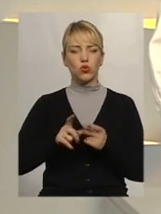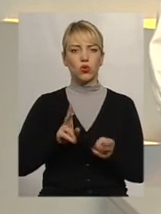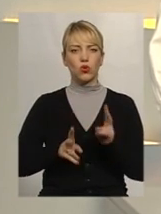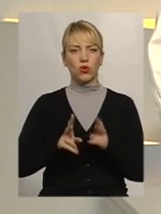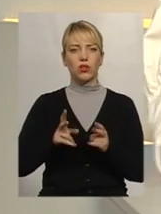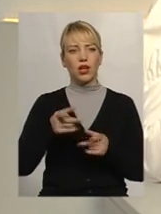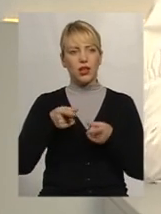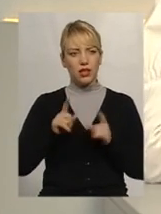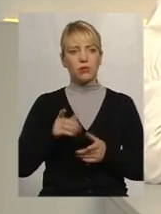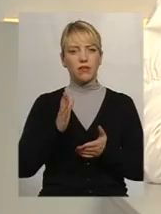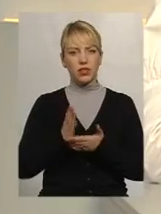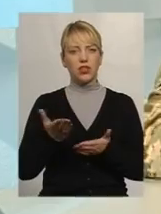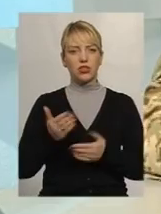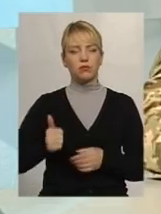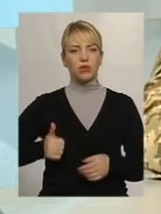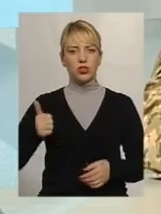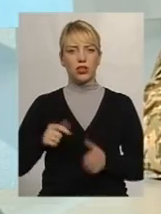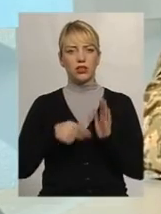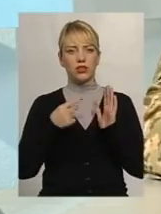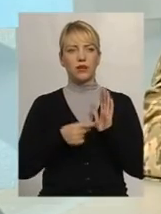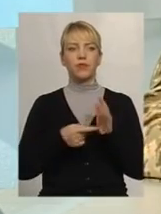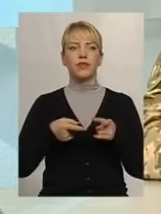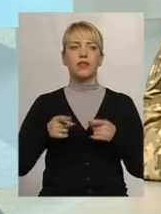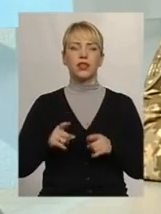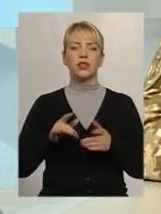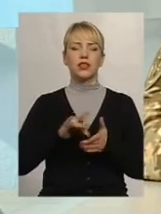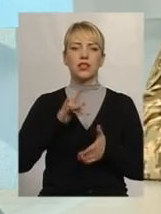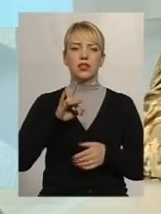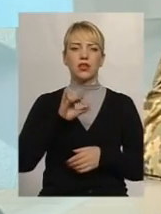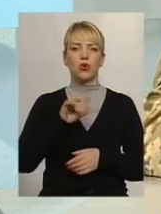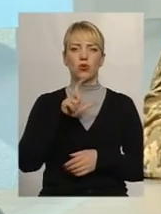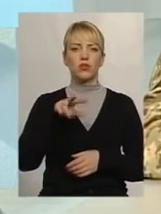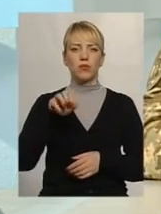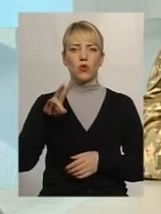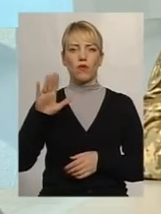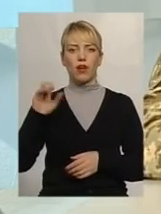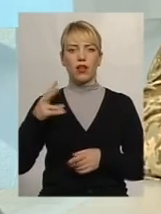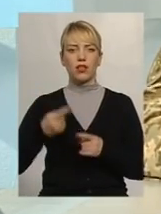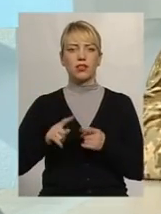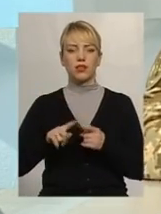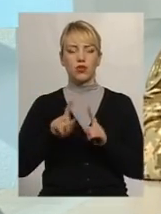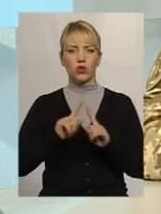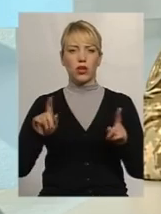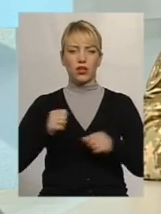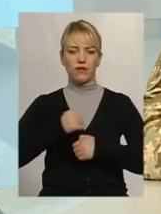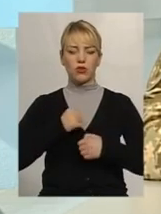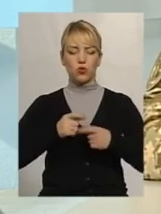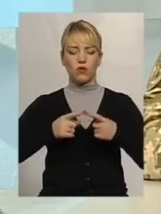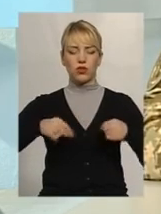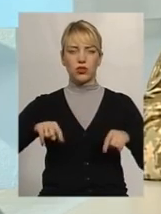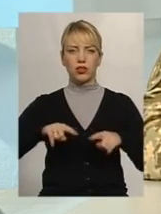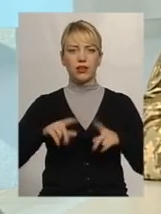є чим пишатися, як все відбувається? Дійсно, Центр розмінування – це унікальна військова частина, яка